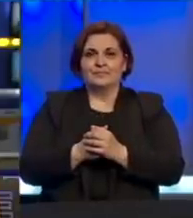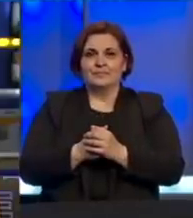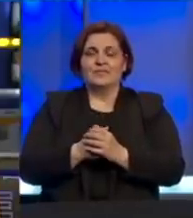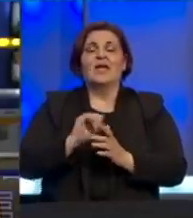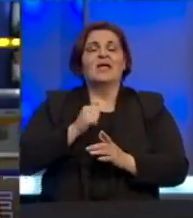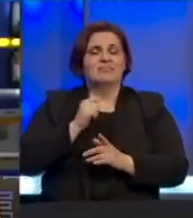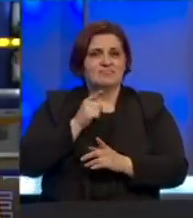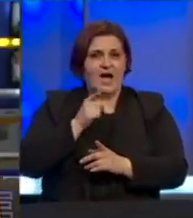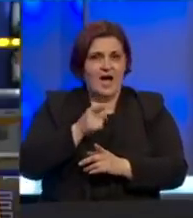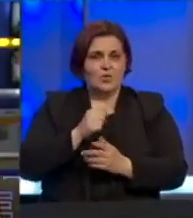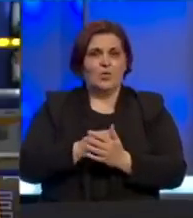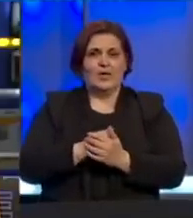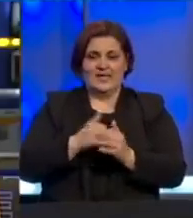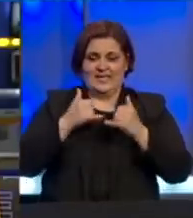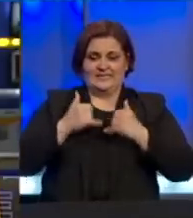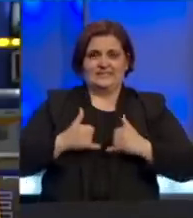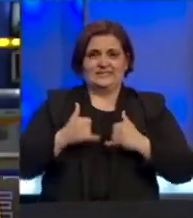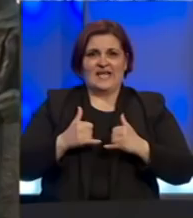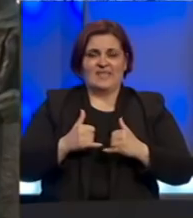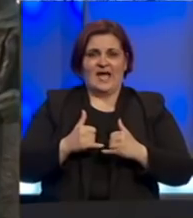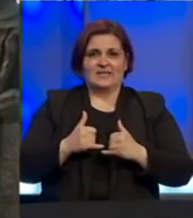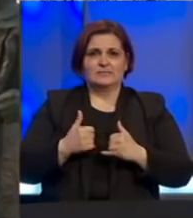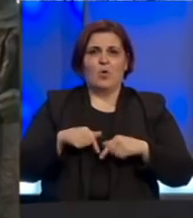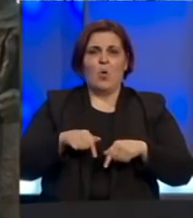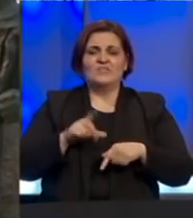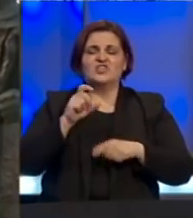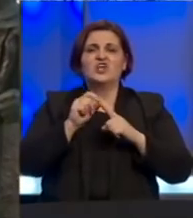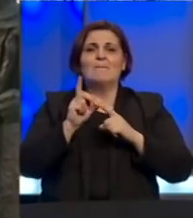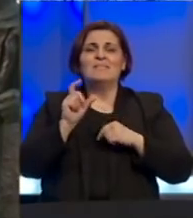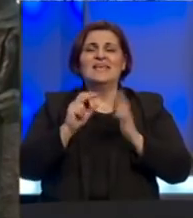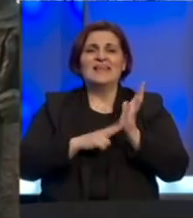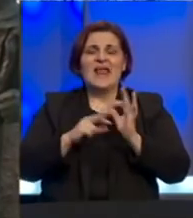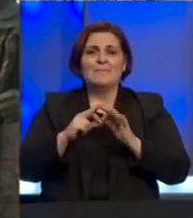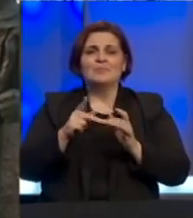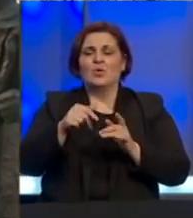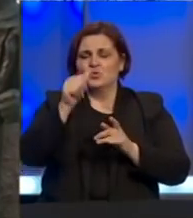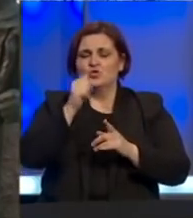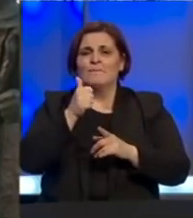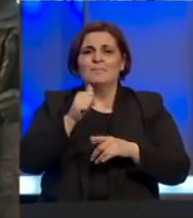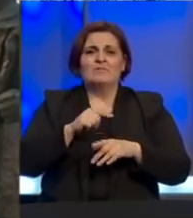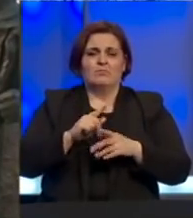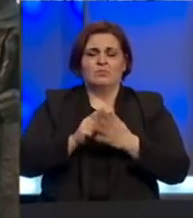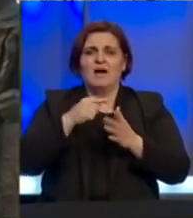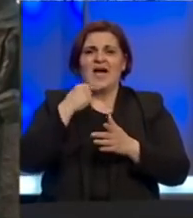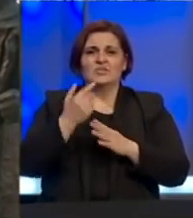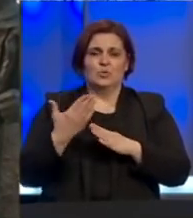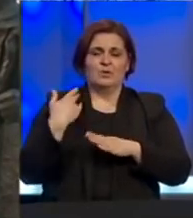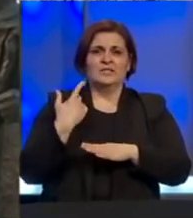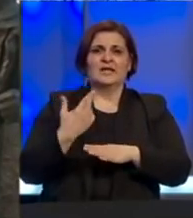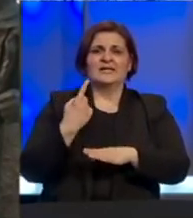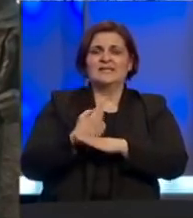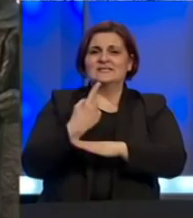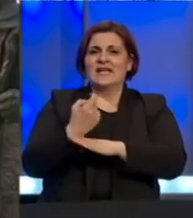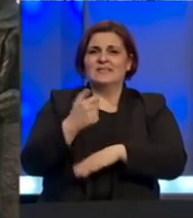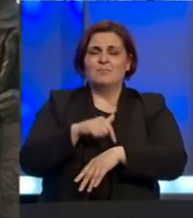Tako je, nedo, trenutačno, evo, nalazimo se u Čapljini. Ono što mogu prvu ruku reći, evo, proteklih sat sati po